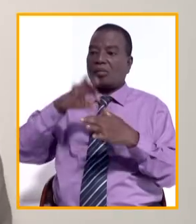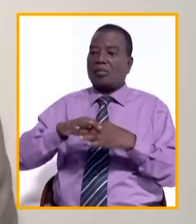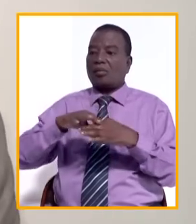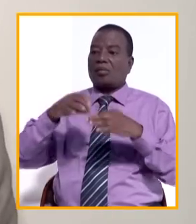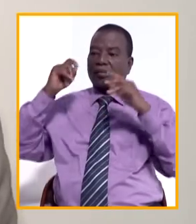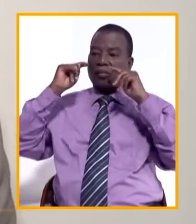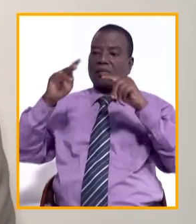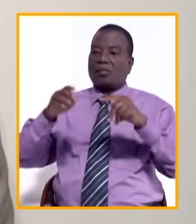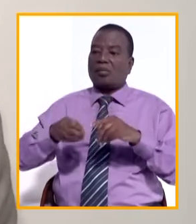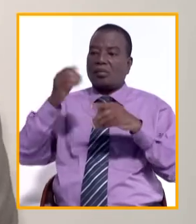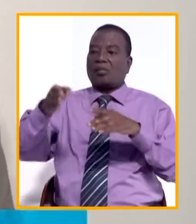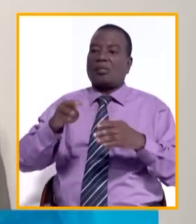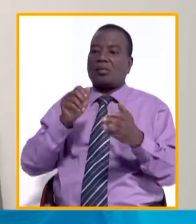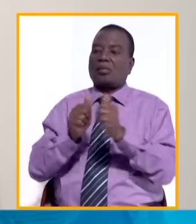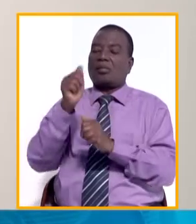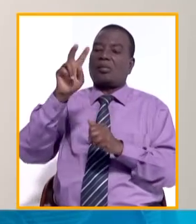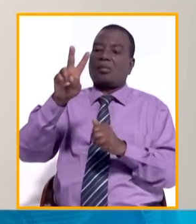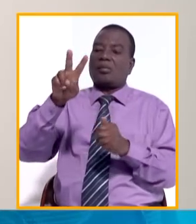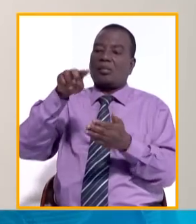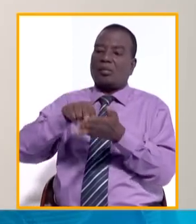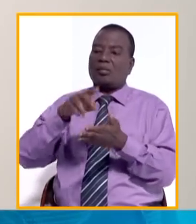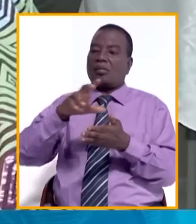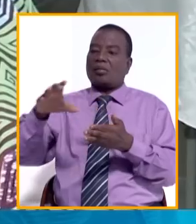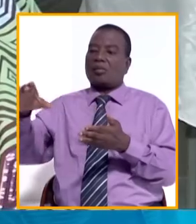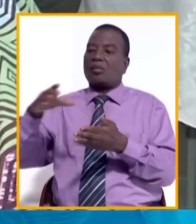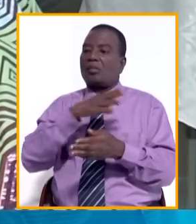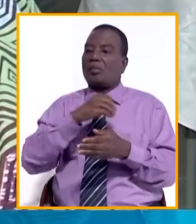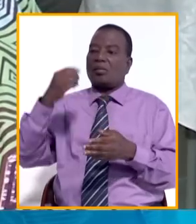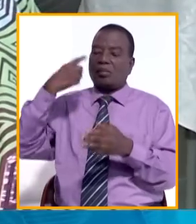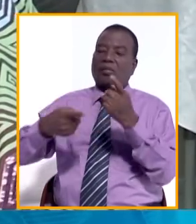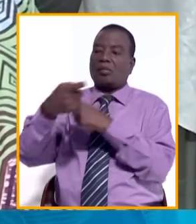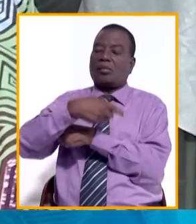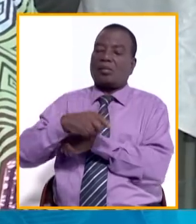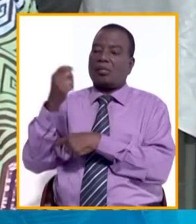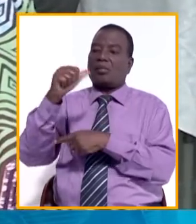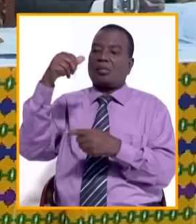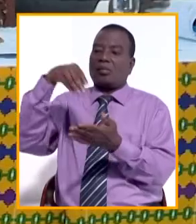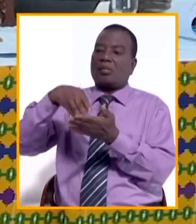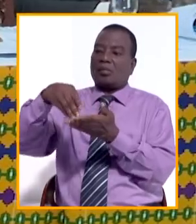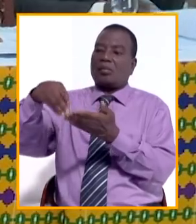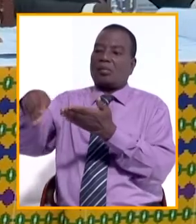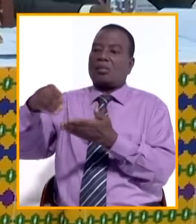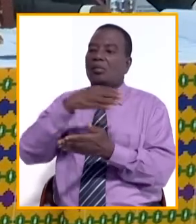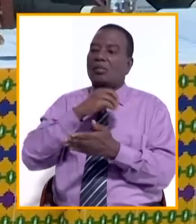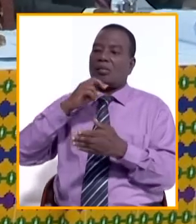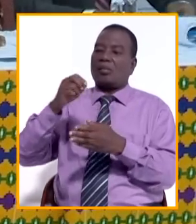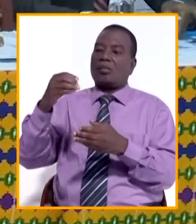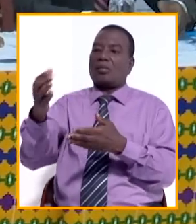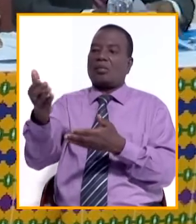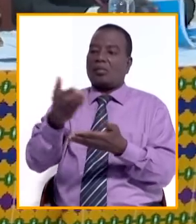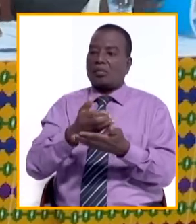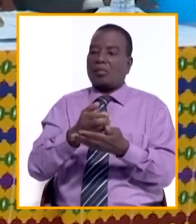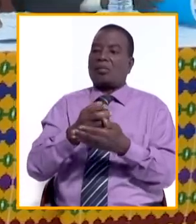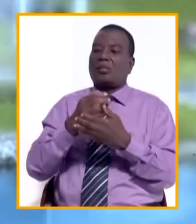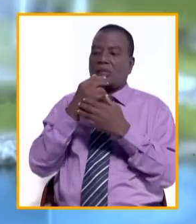va nécessiter plus de 23,3 milliards de francs CFA. À ce jour, 10,3 milliards sont mobilisés.